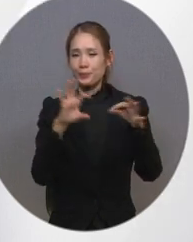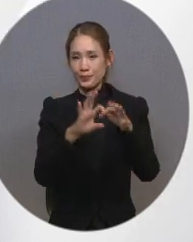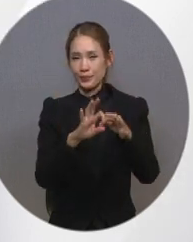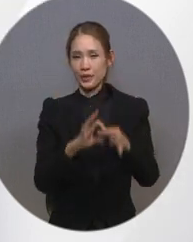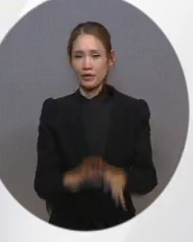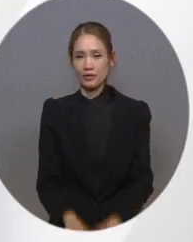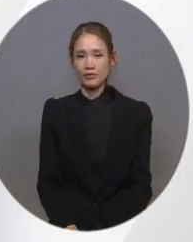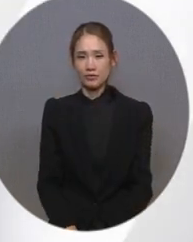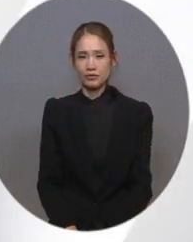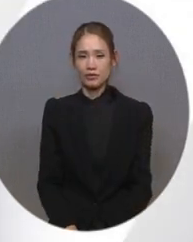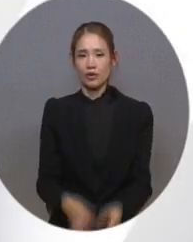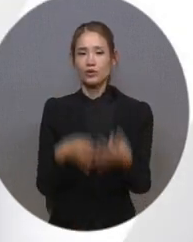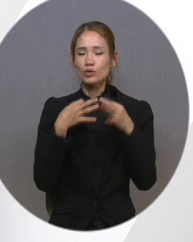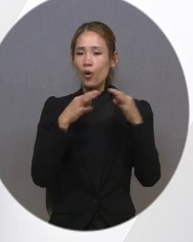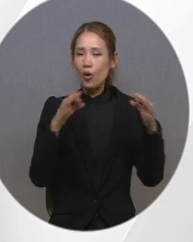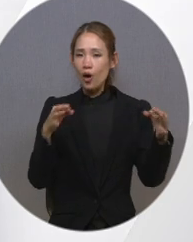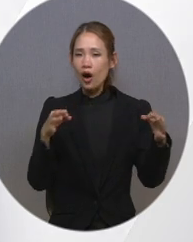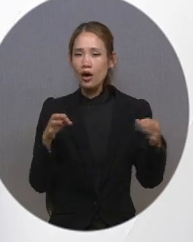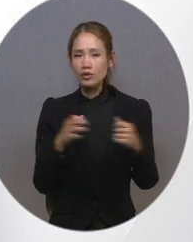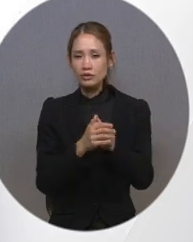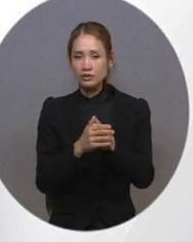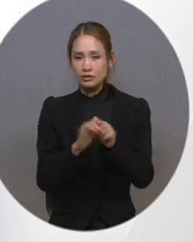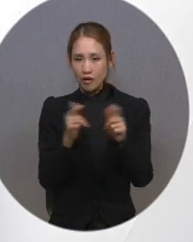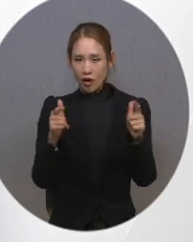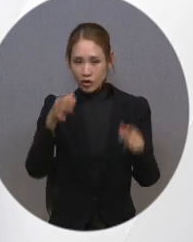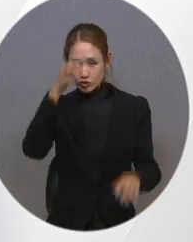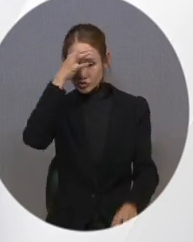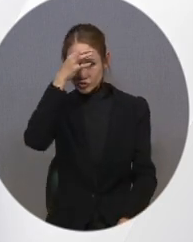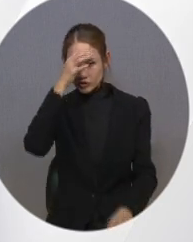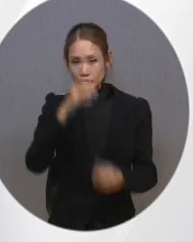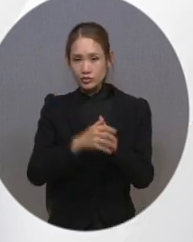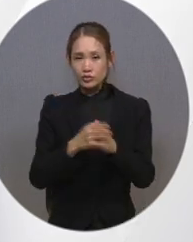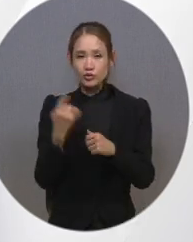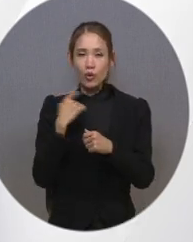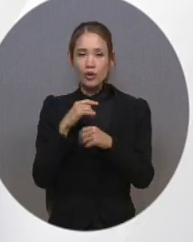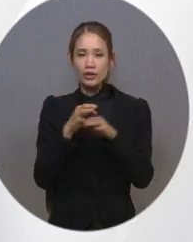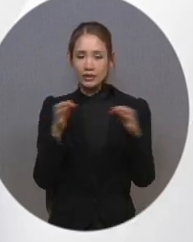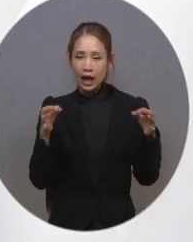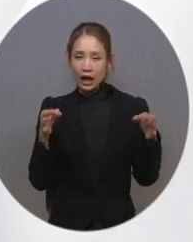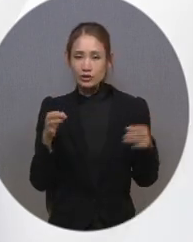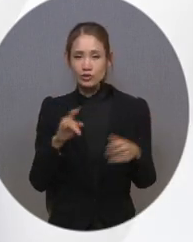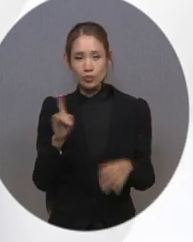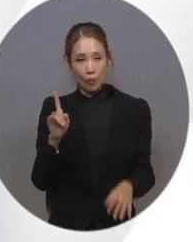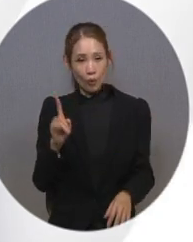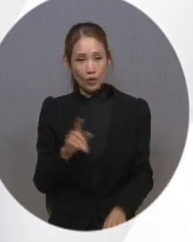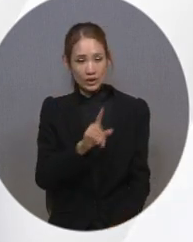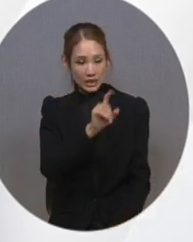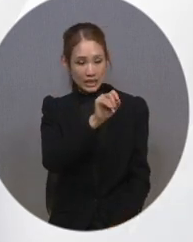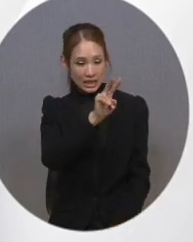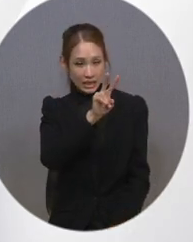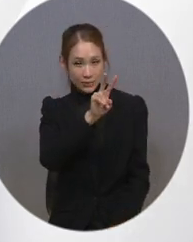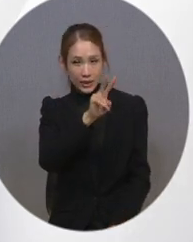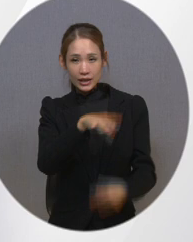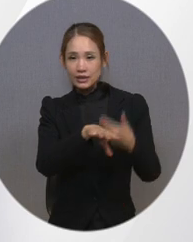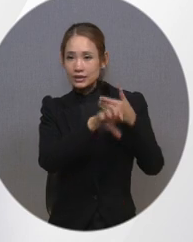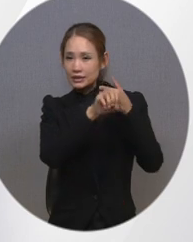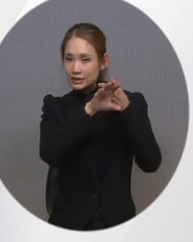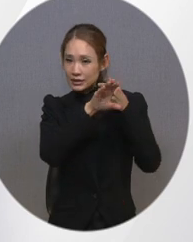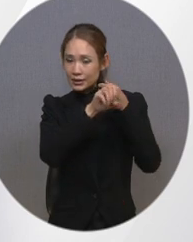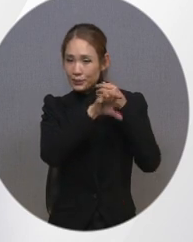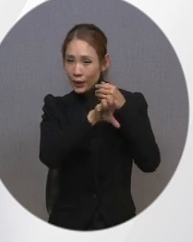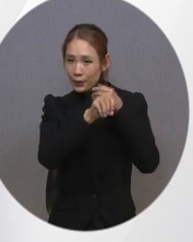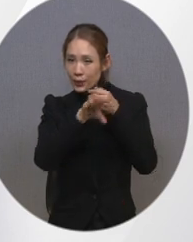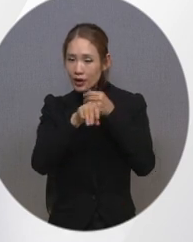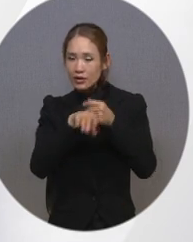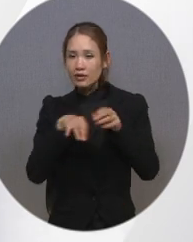소리 다중 출력 기능도 지원하고 있습니다. 소리 다중 출력이란 TV 스피커와 연결된 블루투스 스피커의